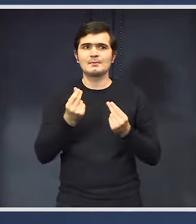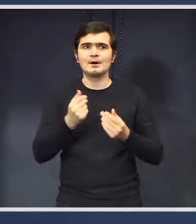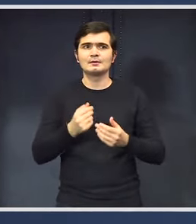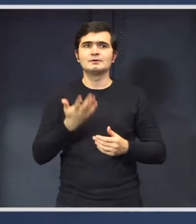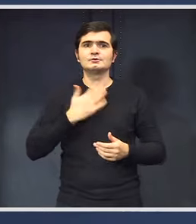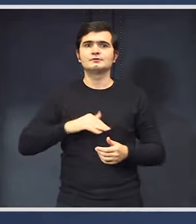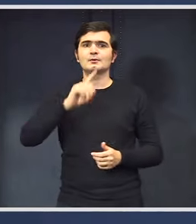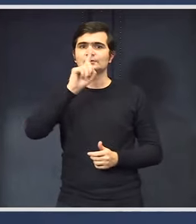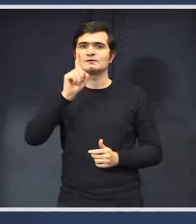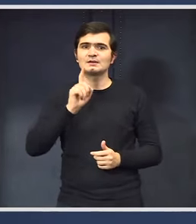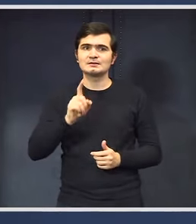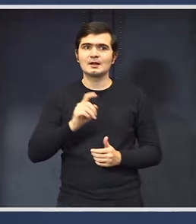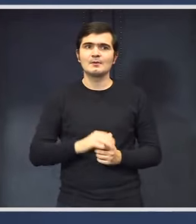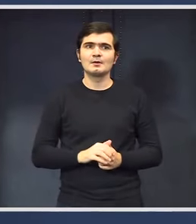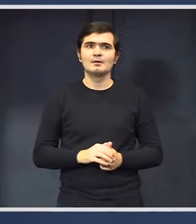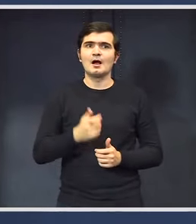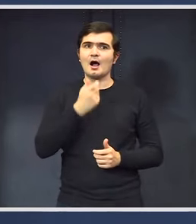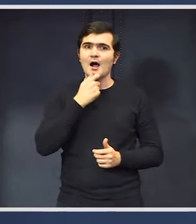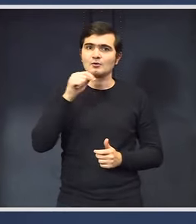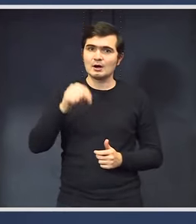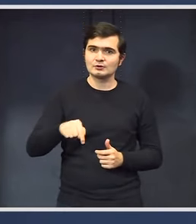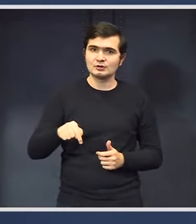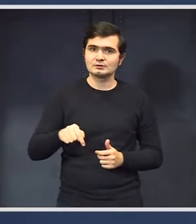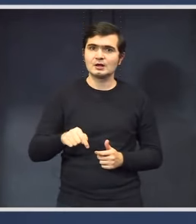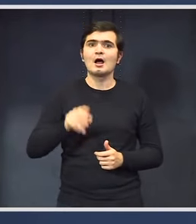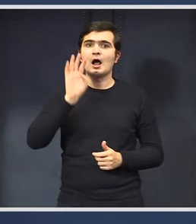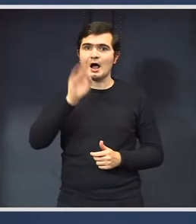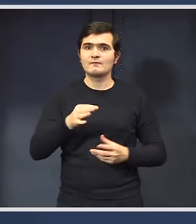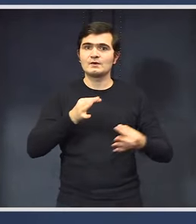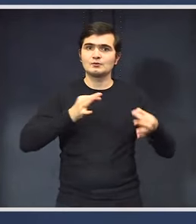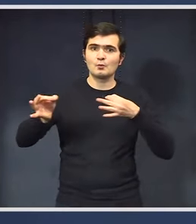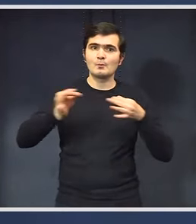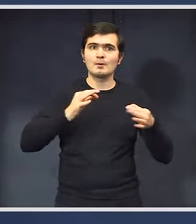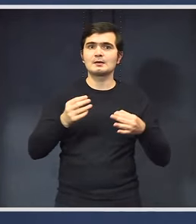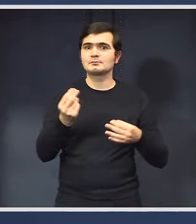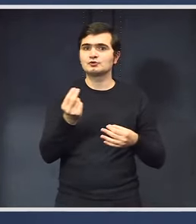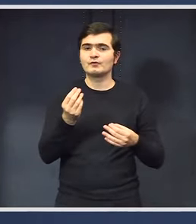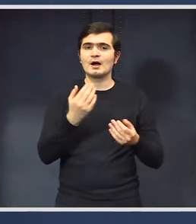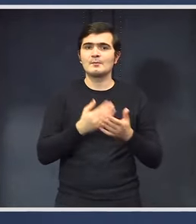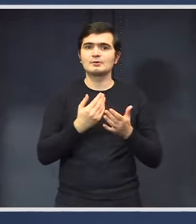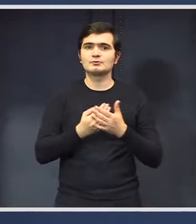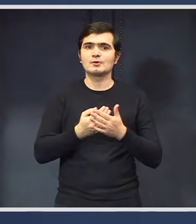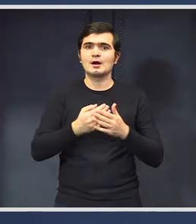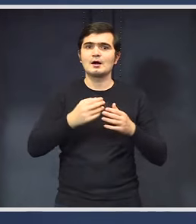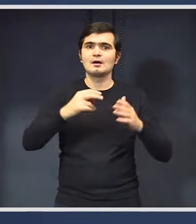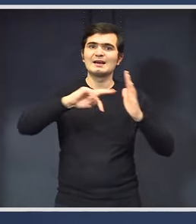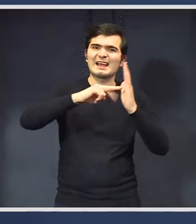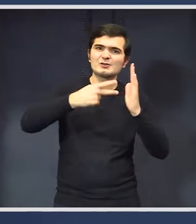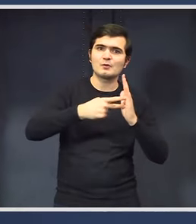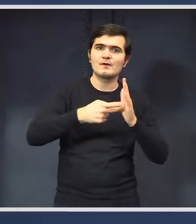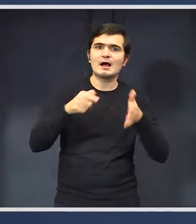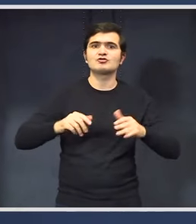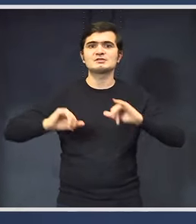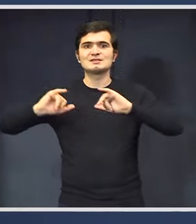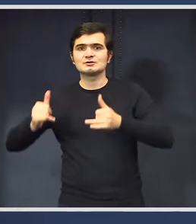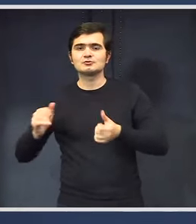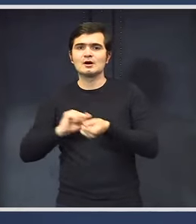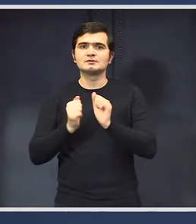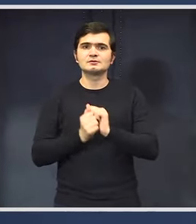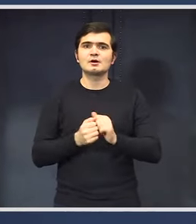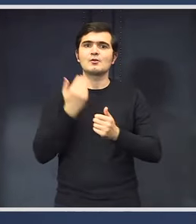dacă în anul acesta aveți în plan măsuri pentru reglarea situației sau dacă veți aluca bani pentru